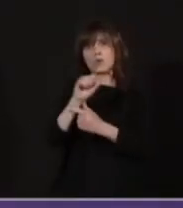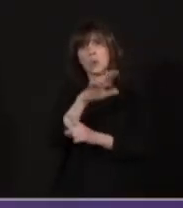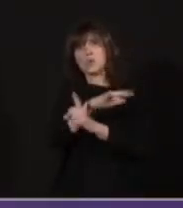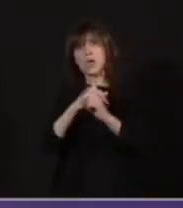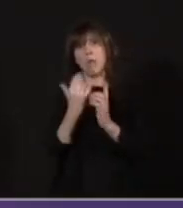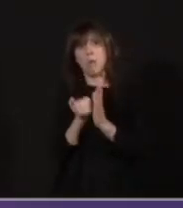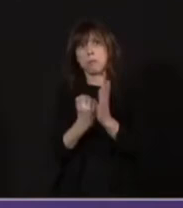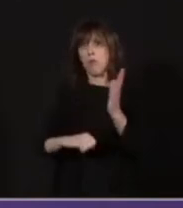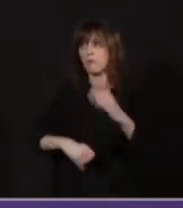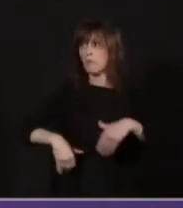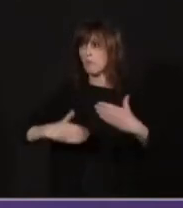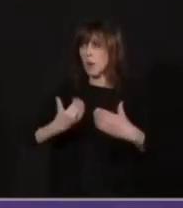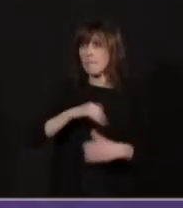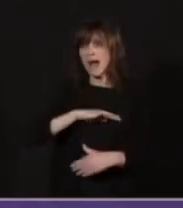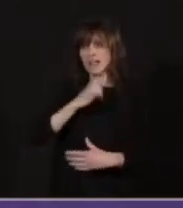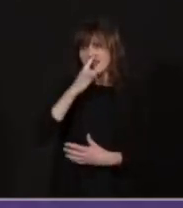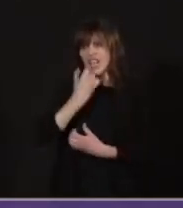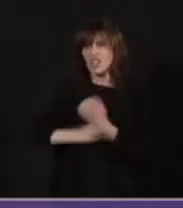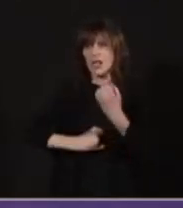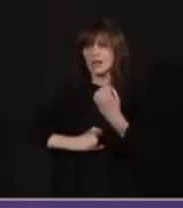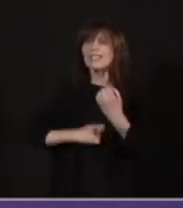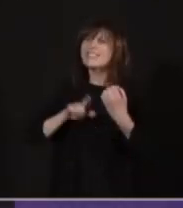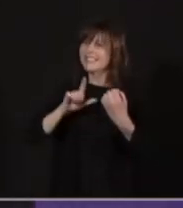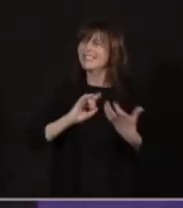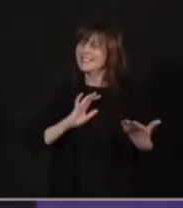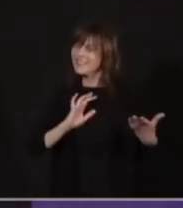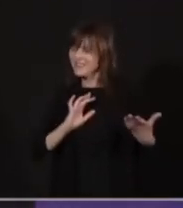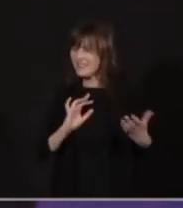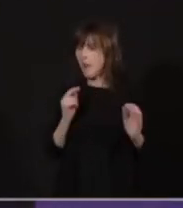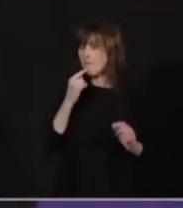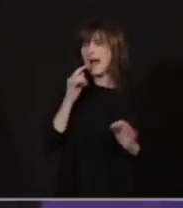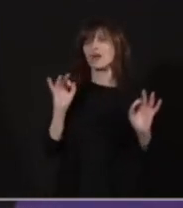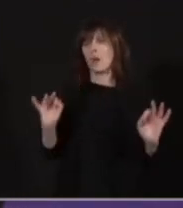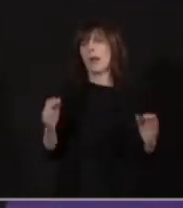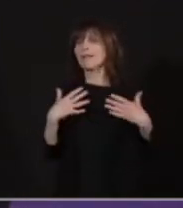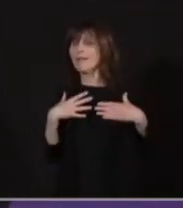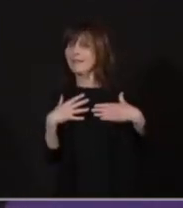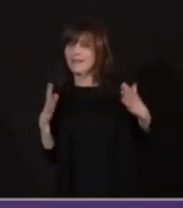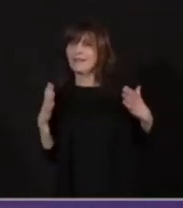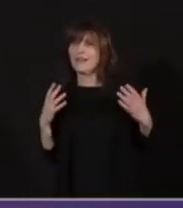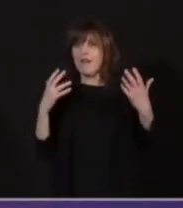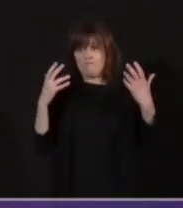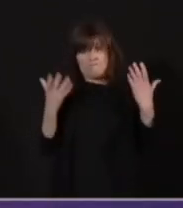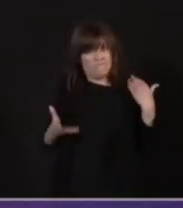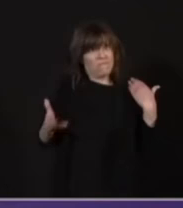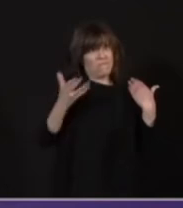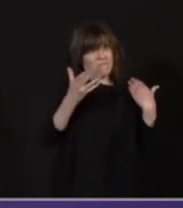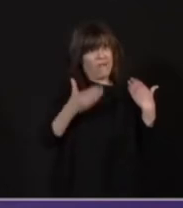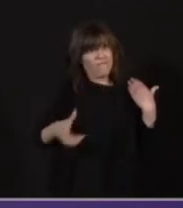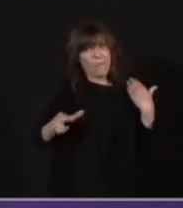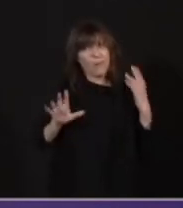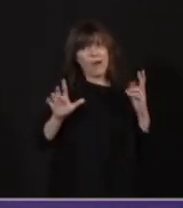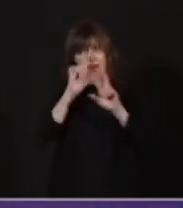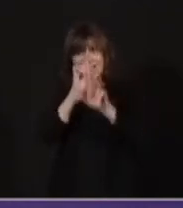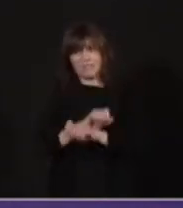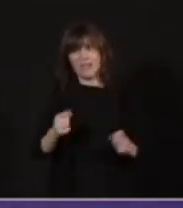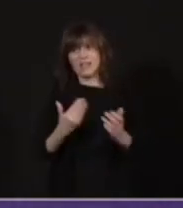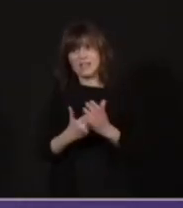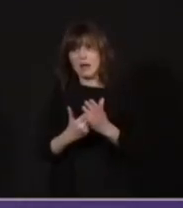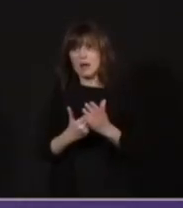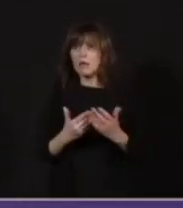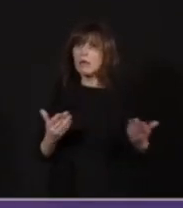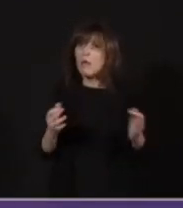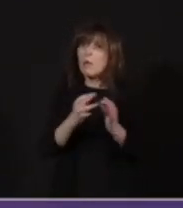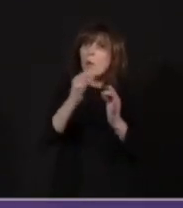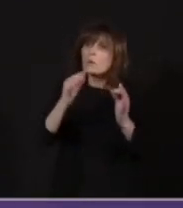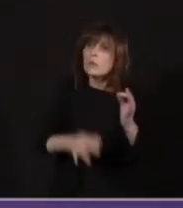disons. Elles n'ont pas envie, je vais rester polie, elles n'ont pas envie de respecter tout cela. Résultat, qu'est-ce qui se passe ? On a le travail des mineurs